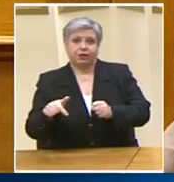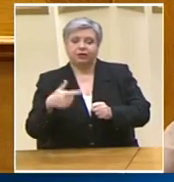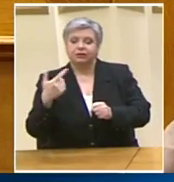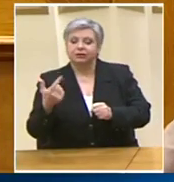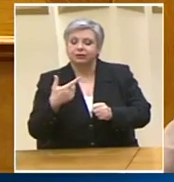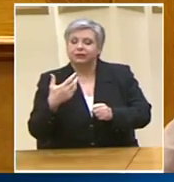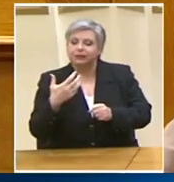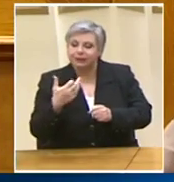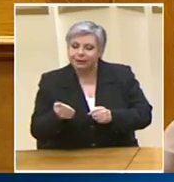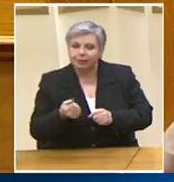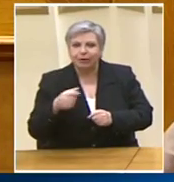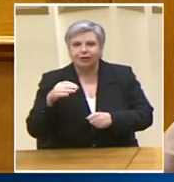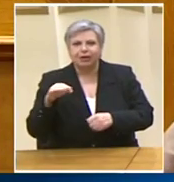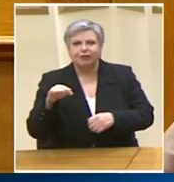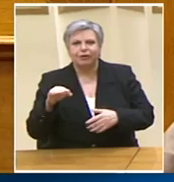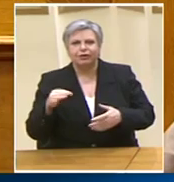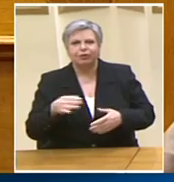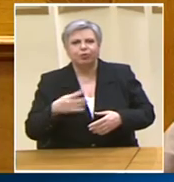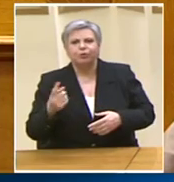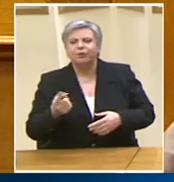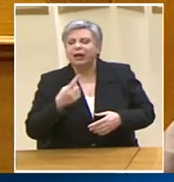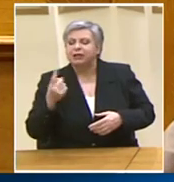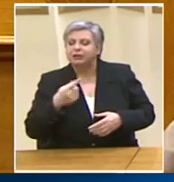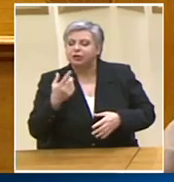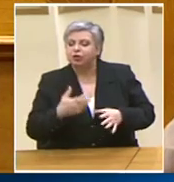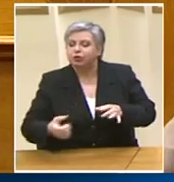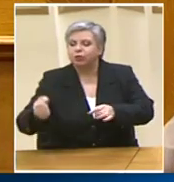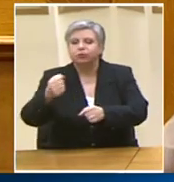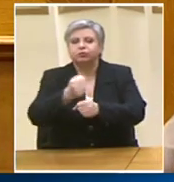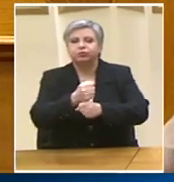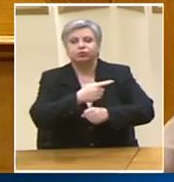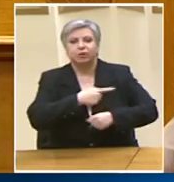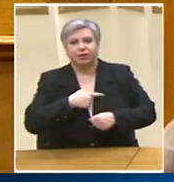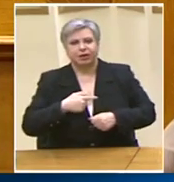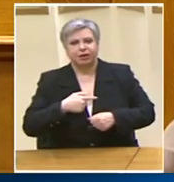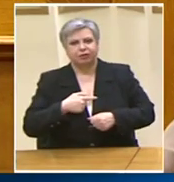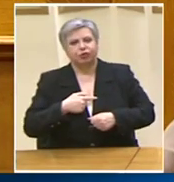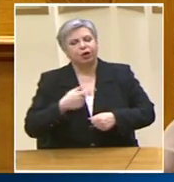Τοποθετούνται πρόσωπα γνωστά στην κοινωνία Για να έχουν ένα κύρος θεσμικό